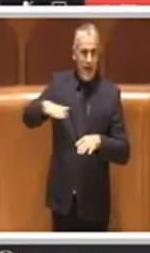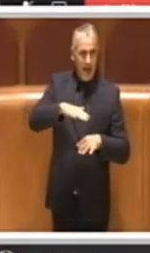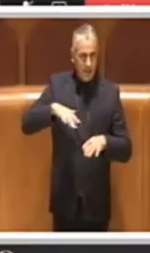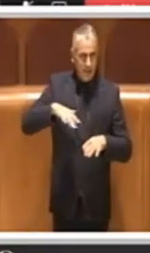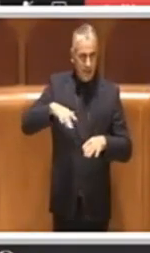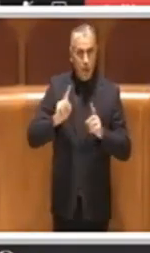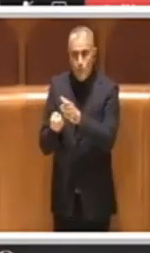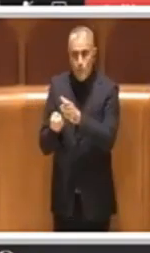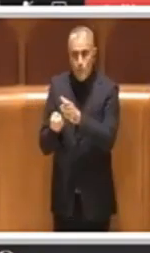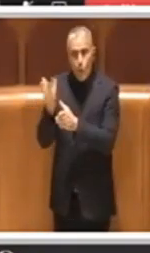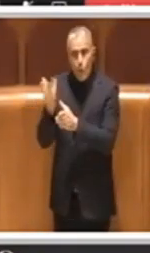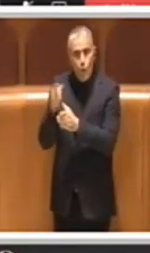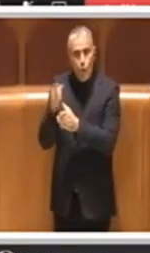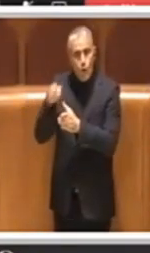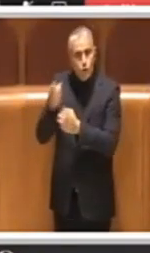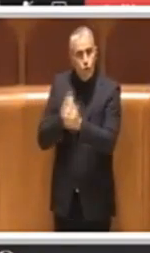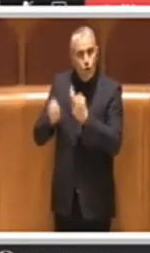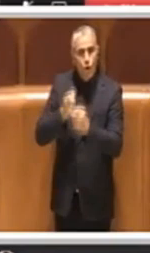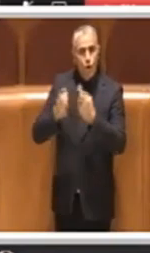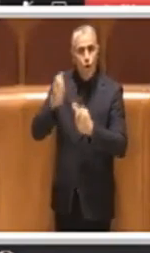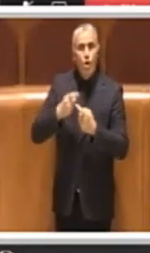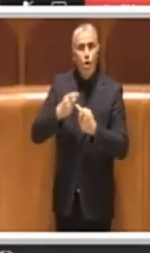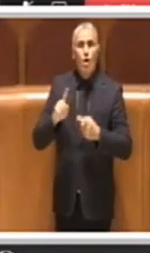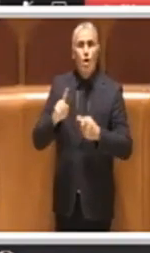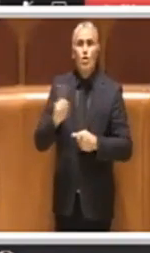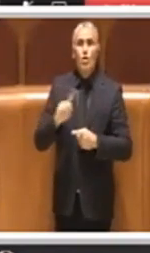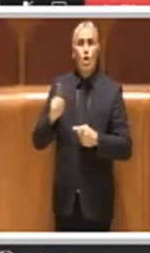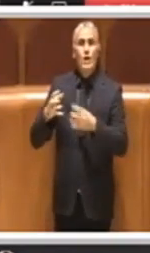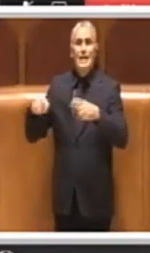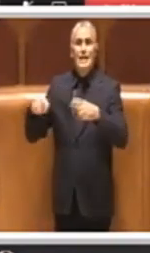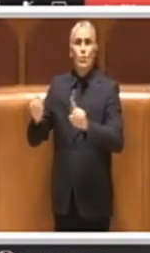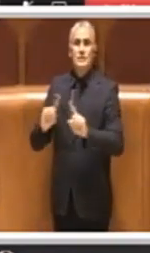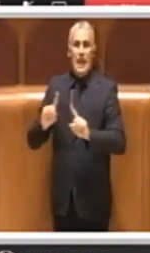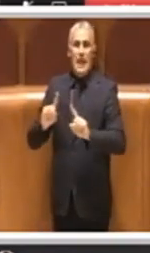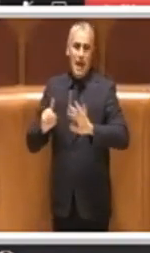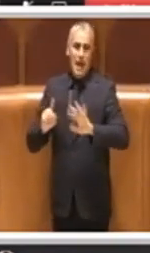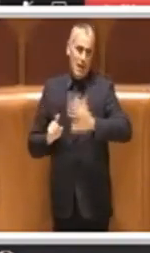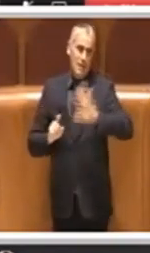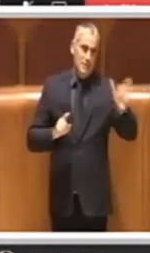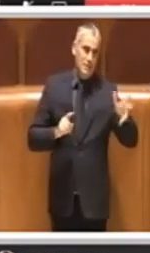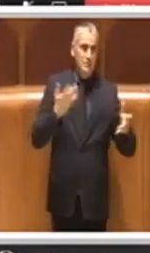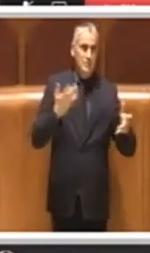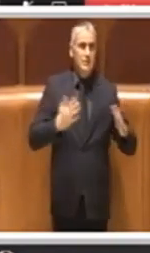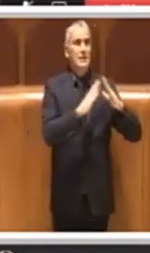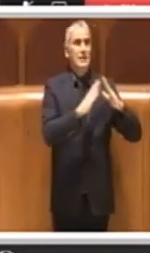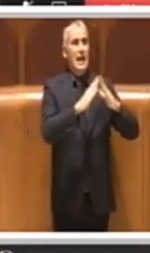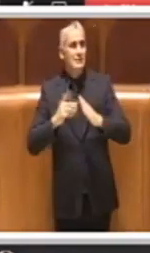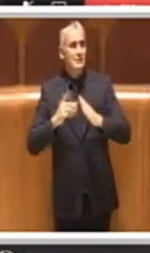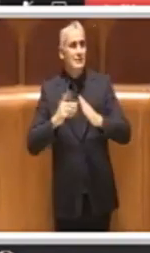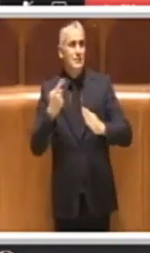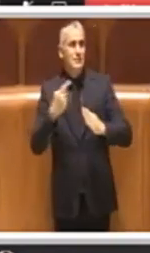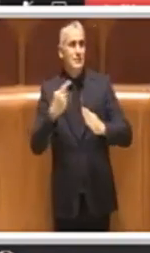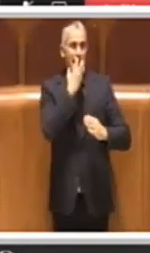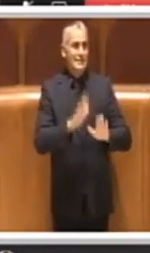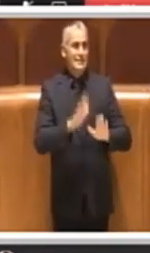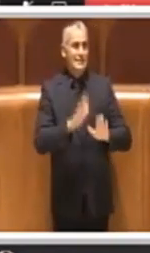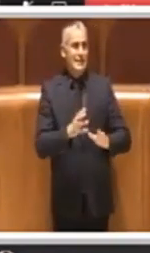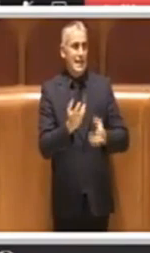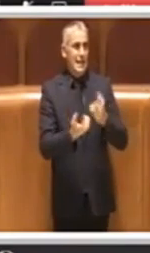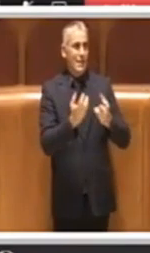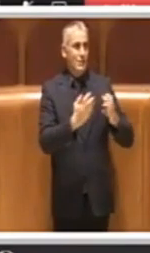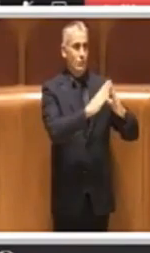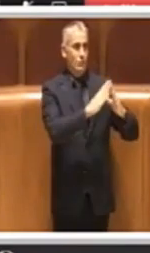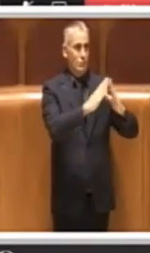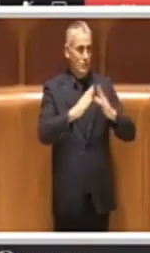quello prodotto dalla combustione non industriale, ovvero gli impianti civili per il riscaldamento. Gli